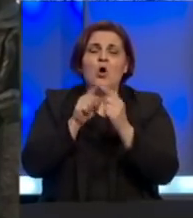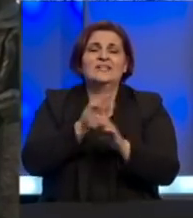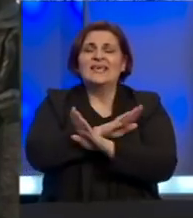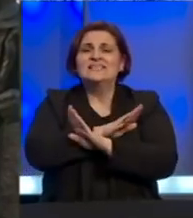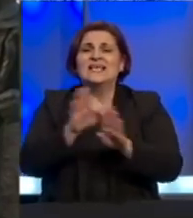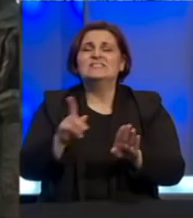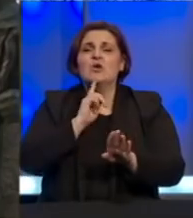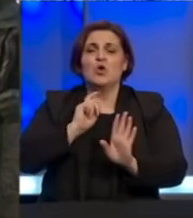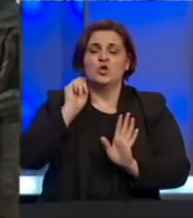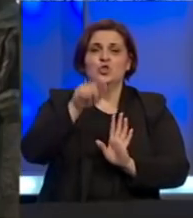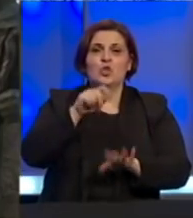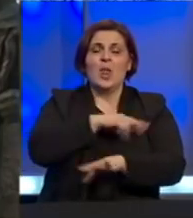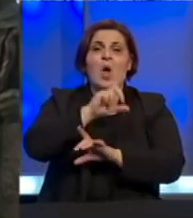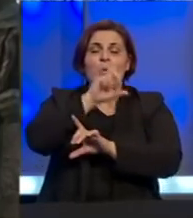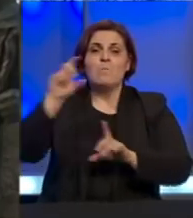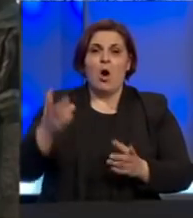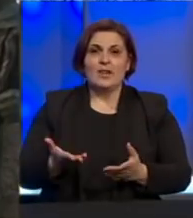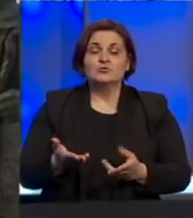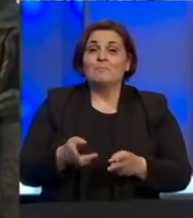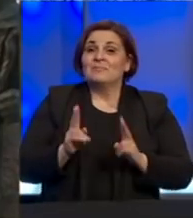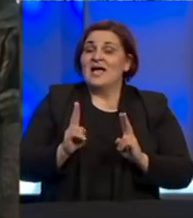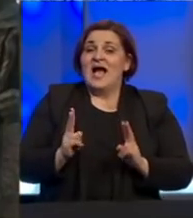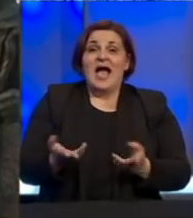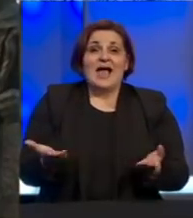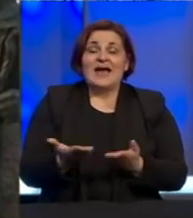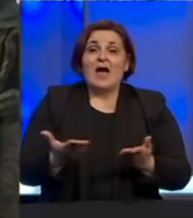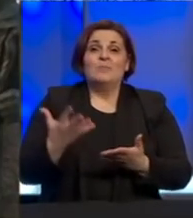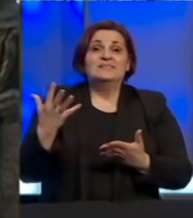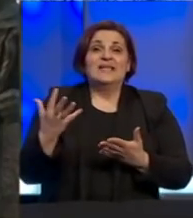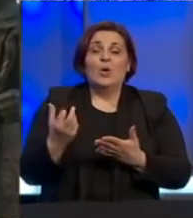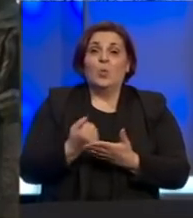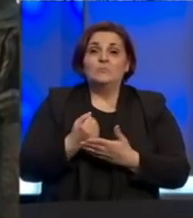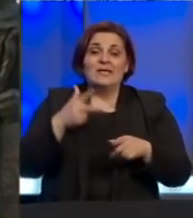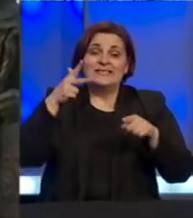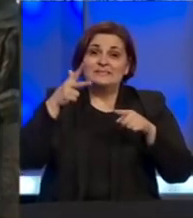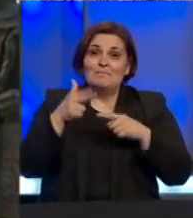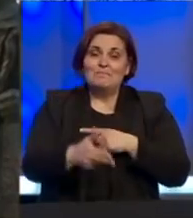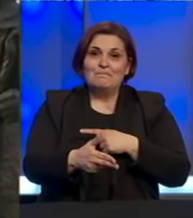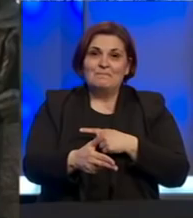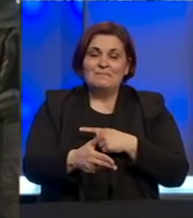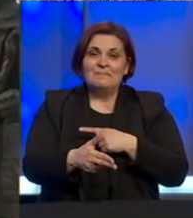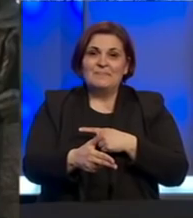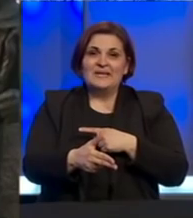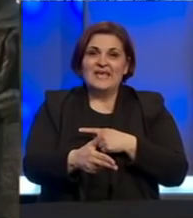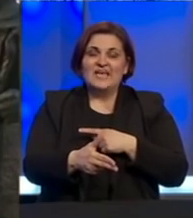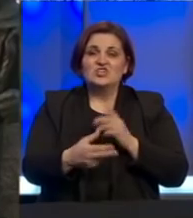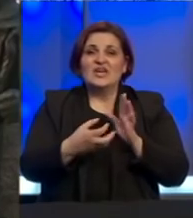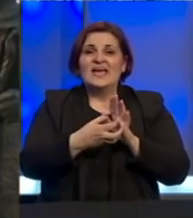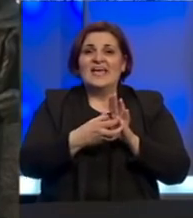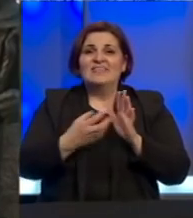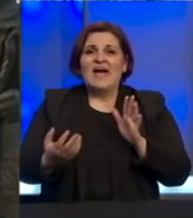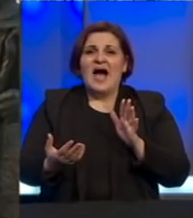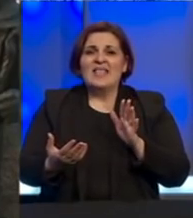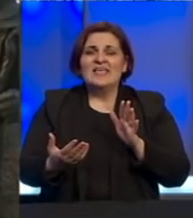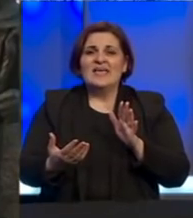svim onima koji dolaze u bolnicu. Kako bi se uspjela priječiti dalji nestenak,